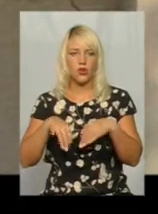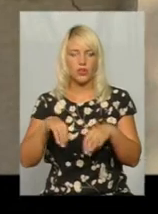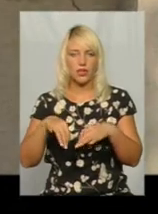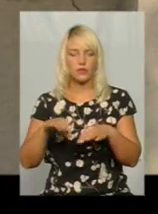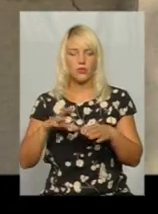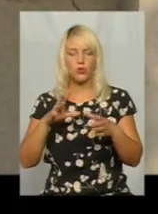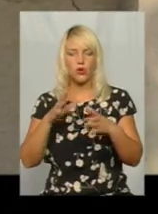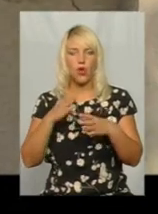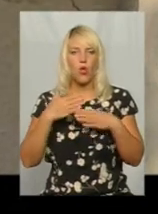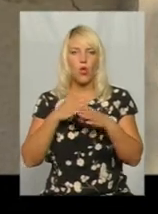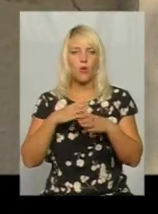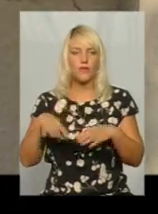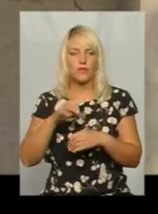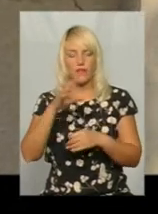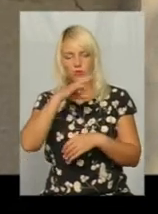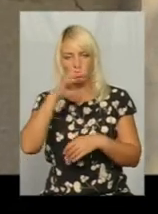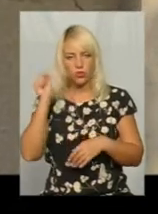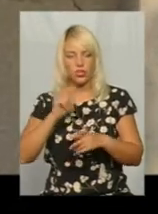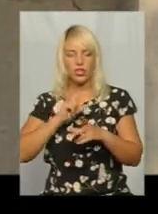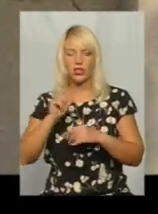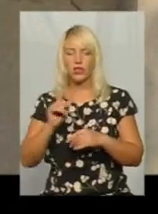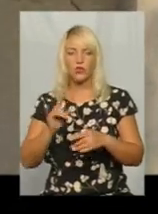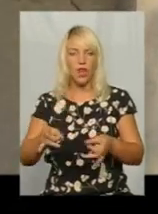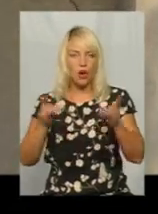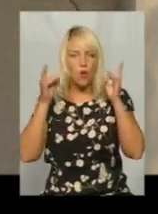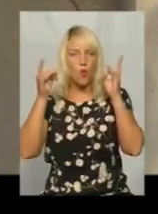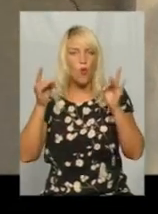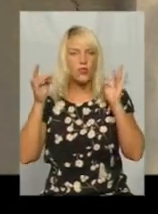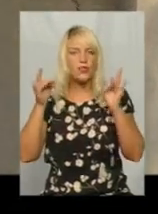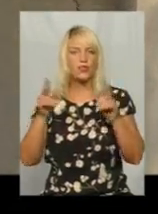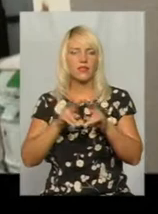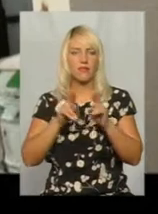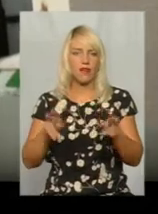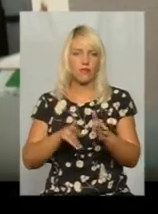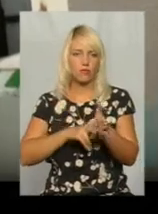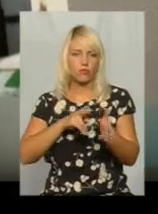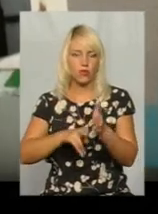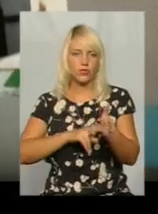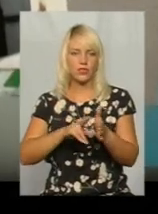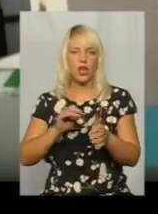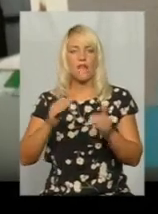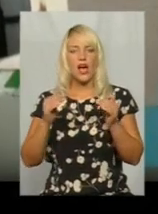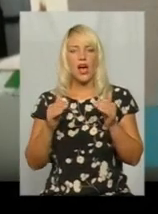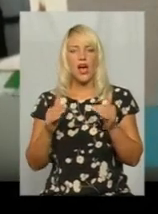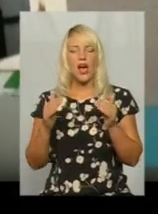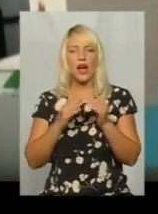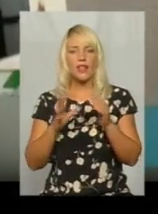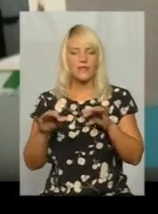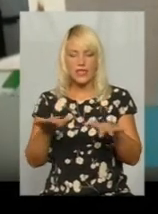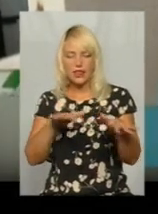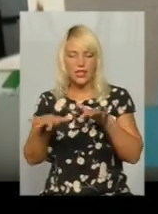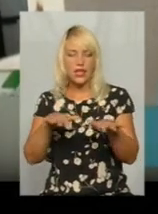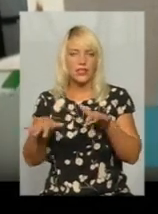«І будуть розказувати, що вас перегрузить». «А вночі їдуть, вже гудить, все одно як поїзд. В хаті все трасеться, все аж тако